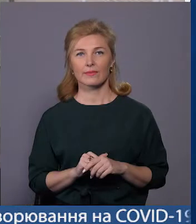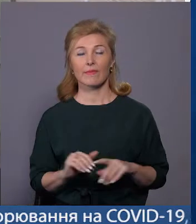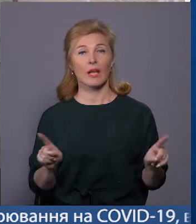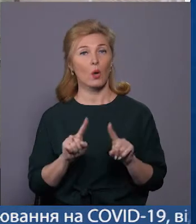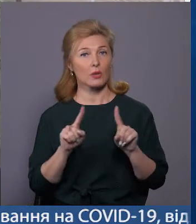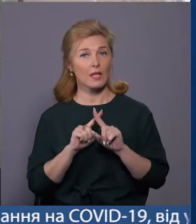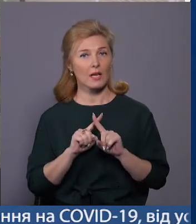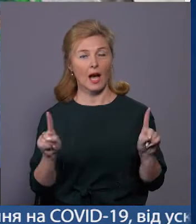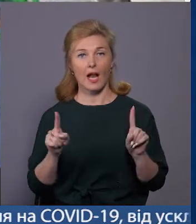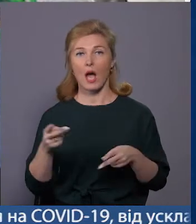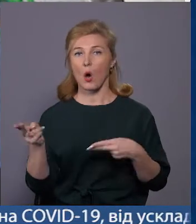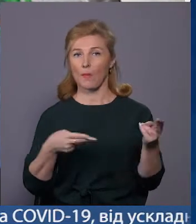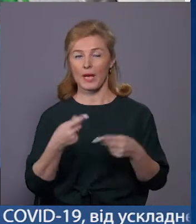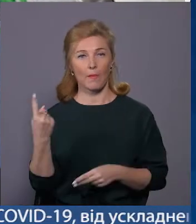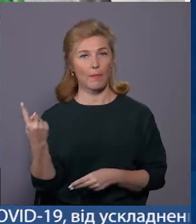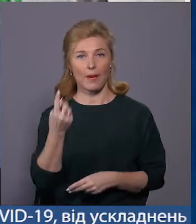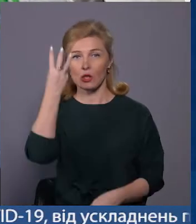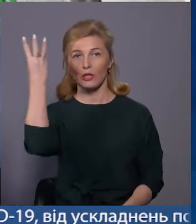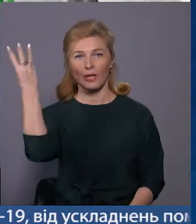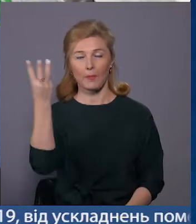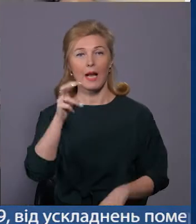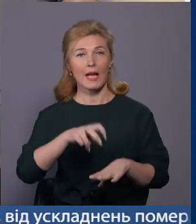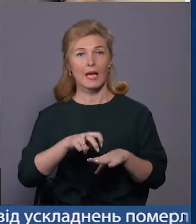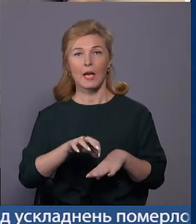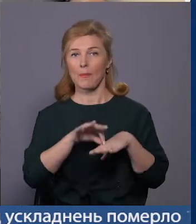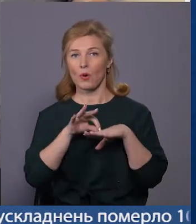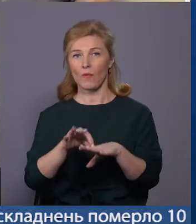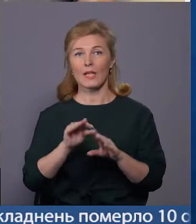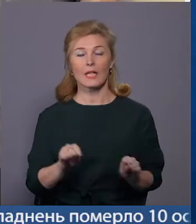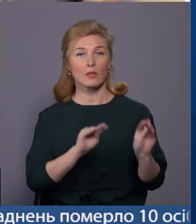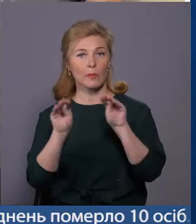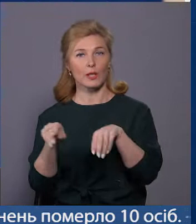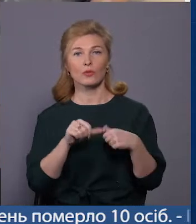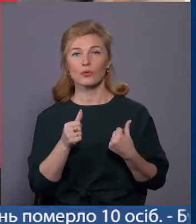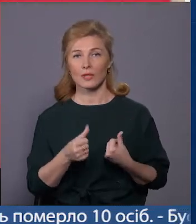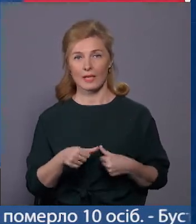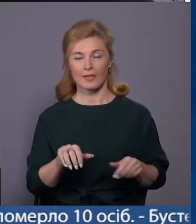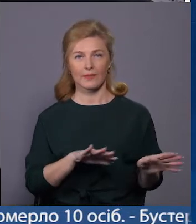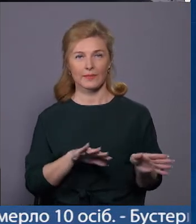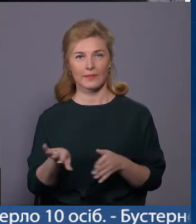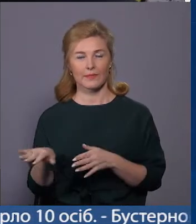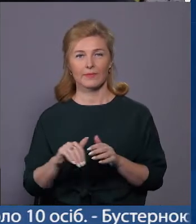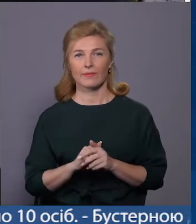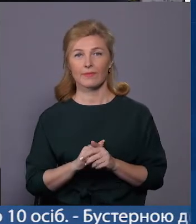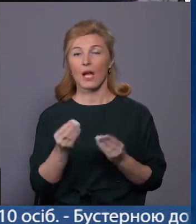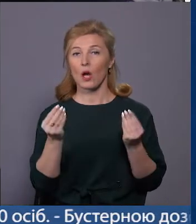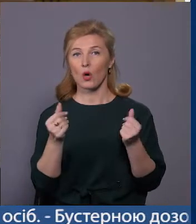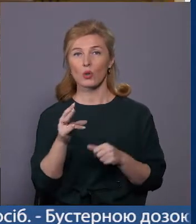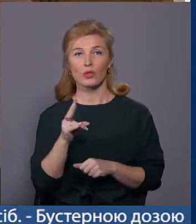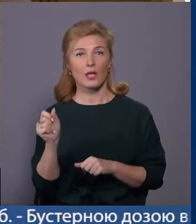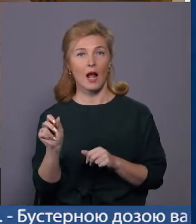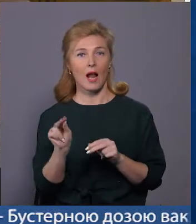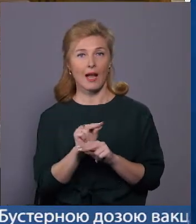Унікальна операція. Вперше на Хмельниччині лікарі провели трансплантацію серця. Гроші на ліки.